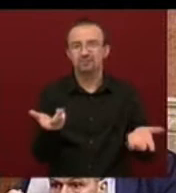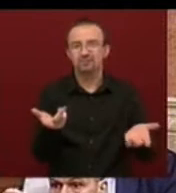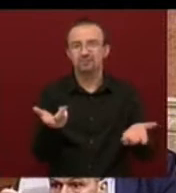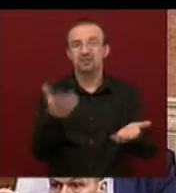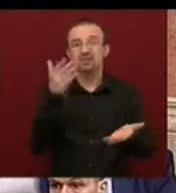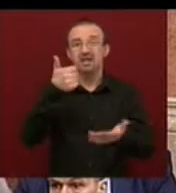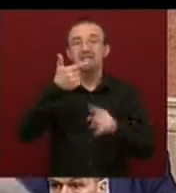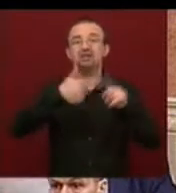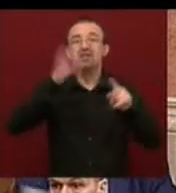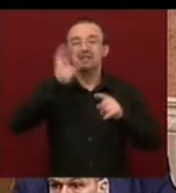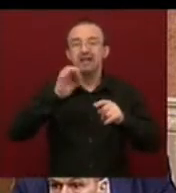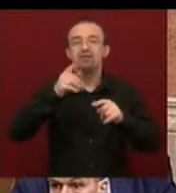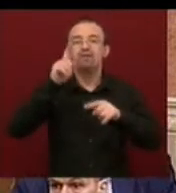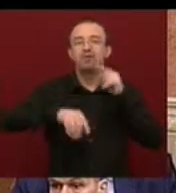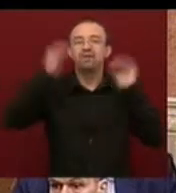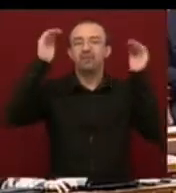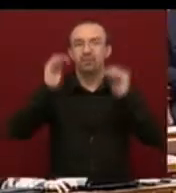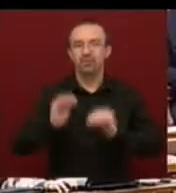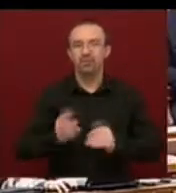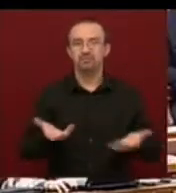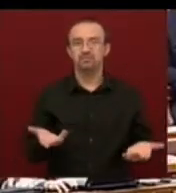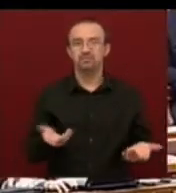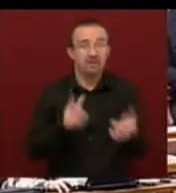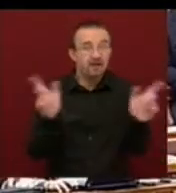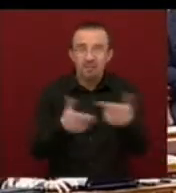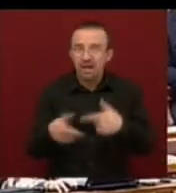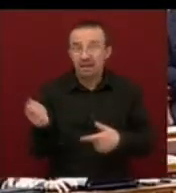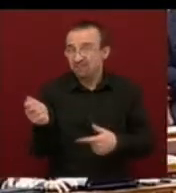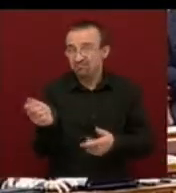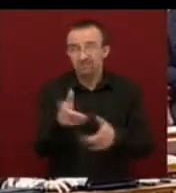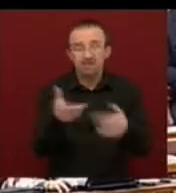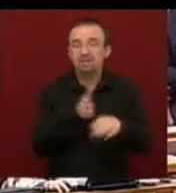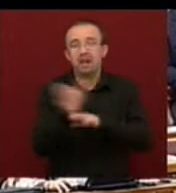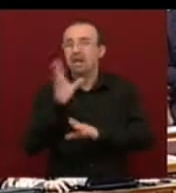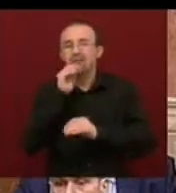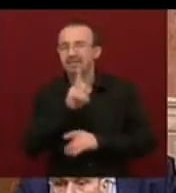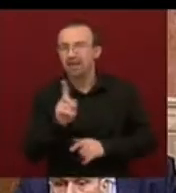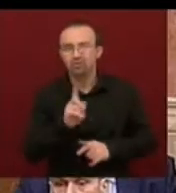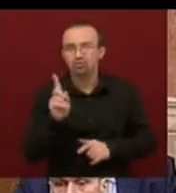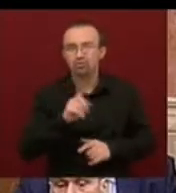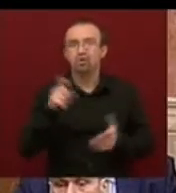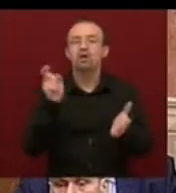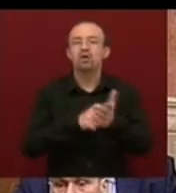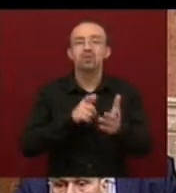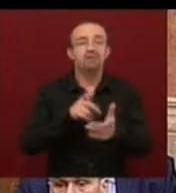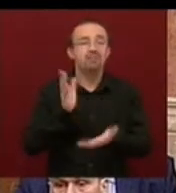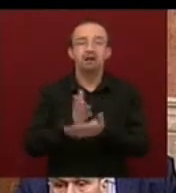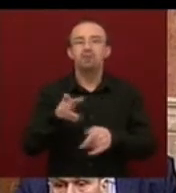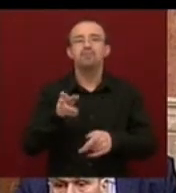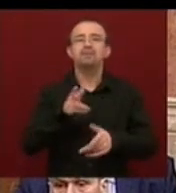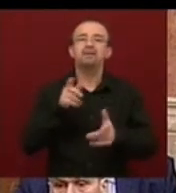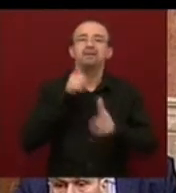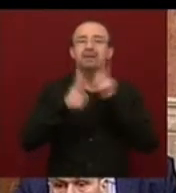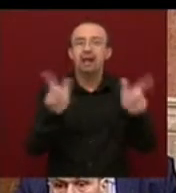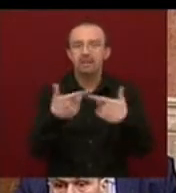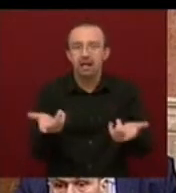azonnal másfél százalékot a forint értéke. Nem lehet büntetlenül bellé beszélni. A konkrét hiteltelenség pedig azt jelenti,